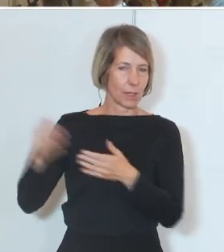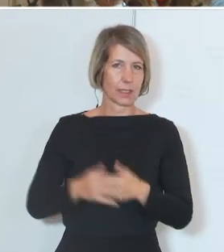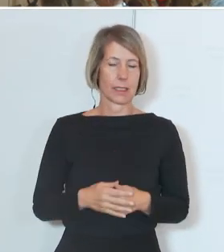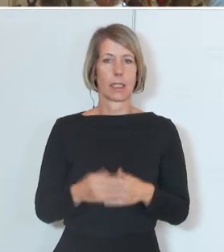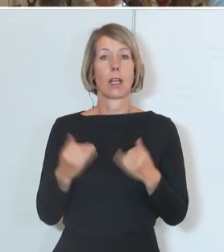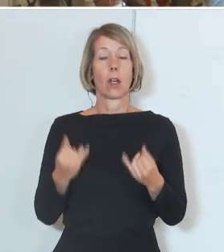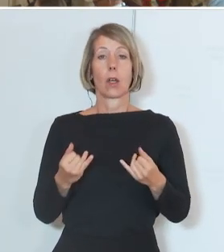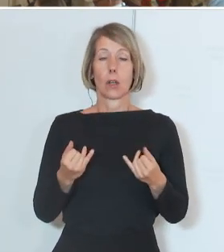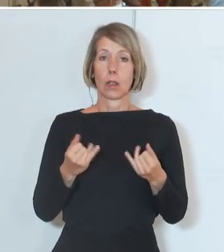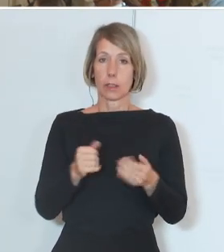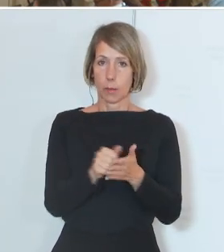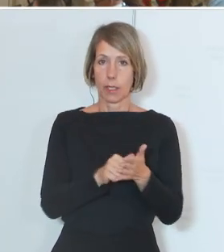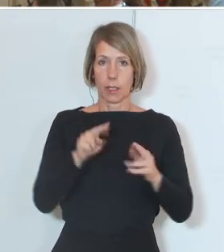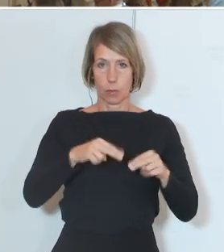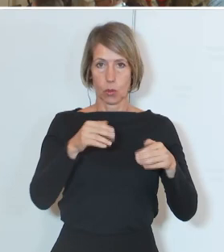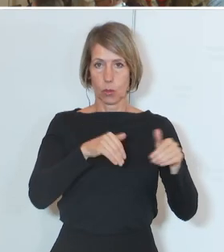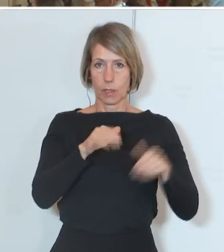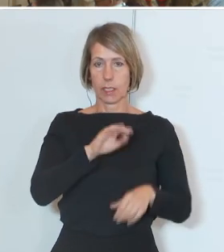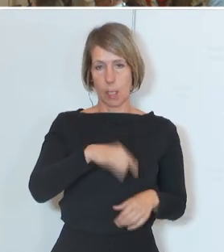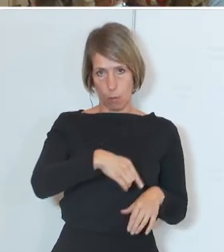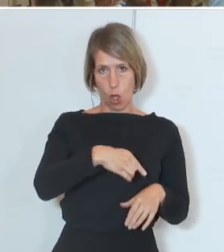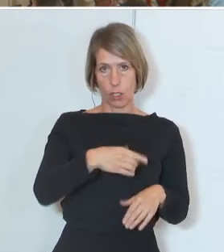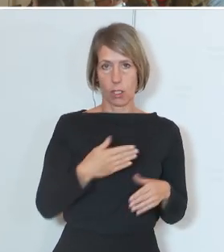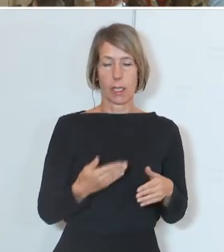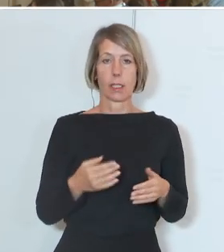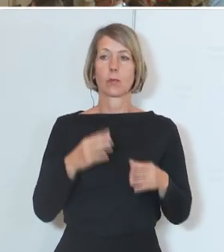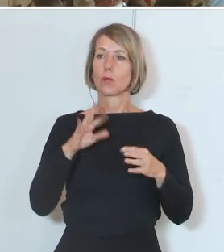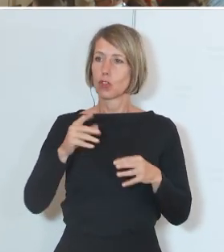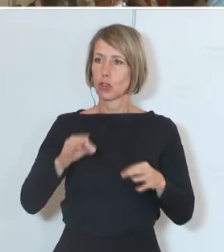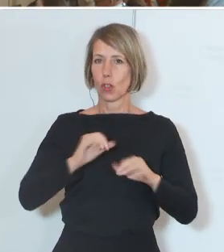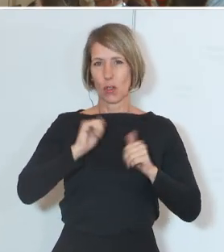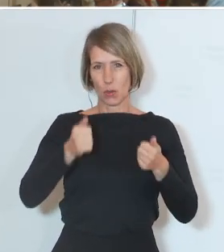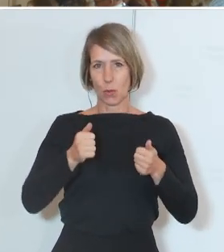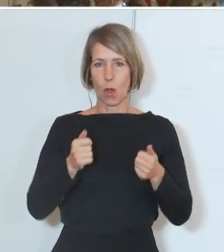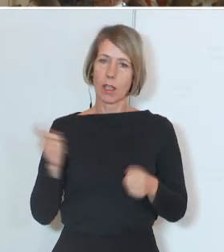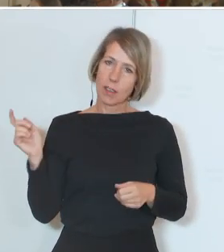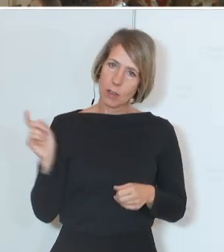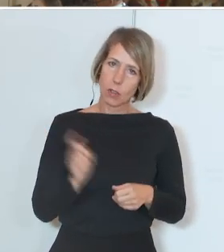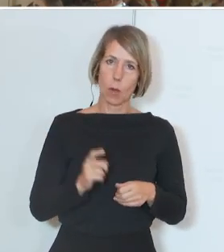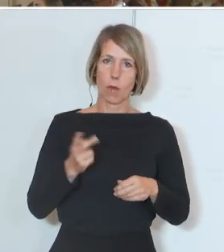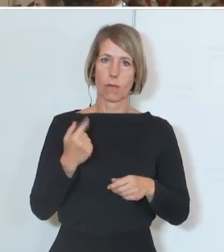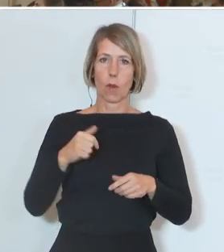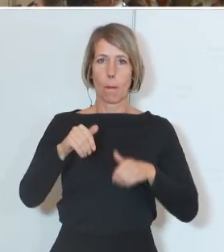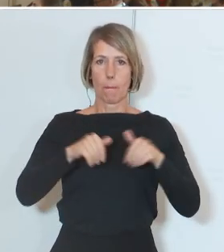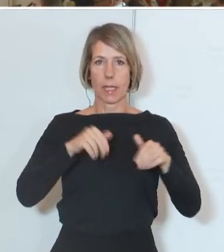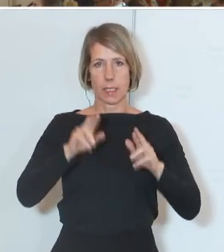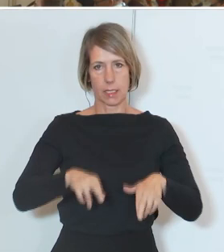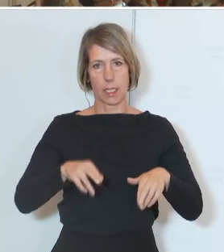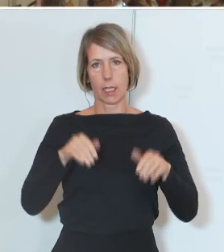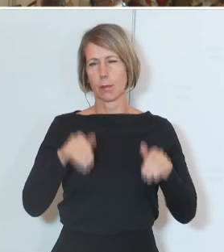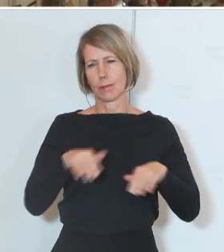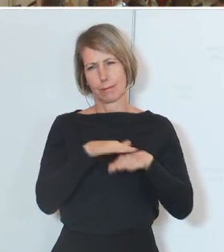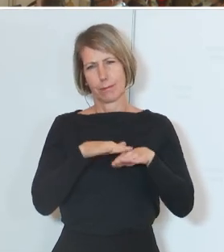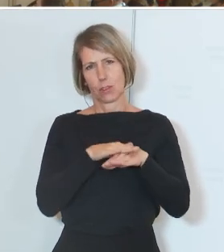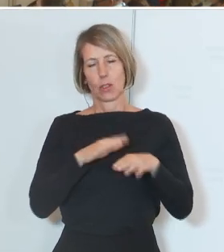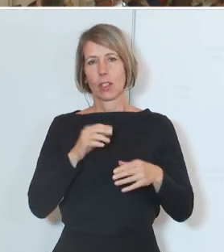Bundesminister Martin Polaschek übergeben. Schönen guten Morgen. Wir kommen direkt aus dem Ministerrat. Ich bitte Sie um Entschuldigung, dass es nicht